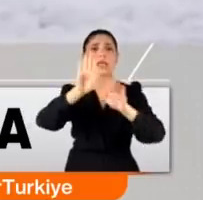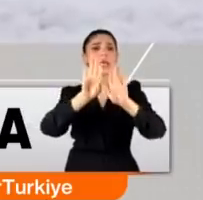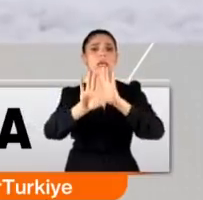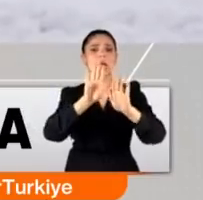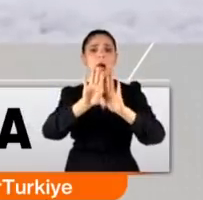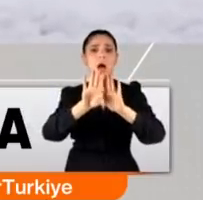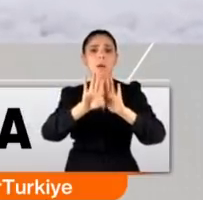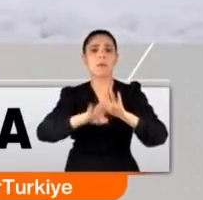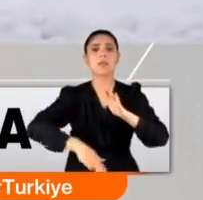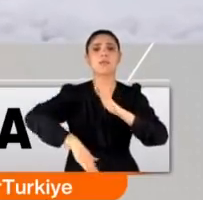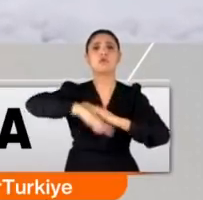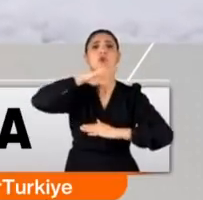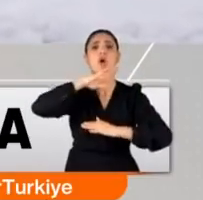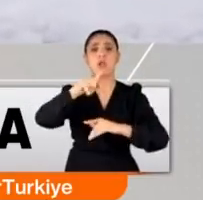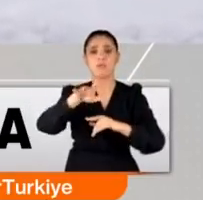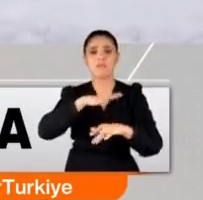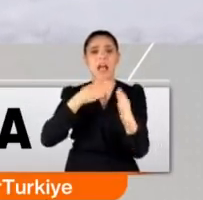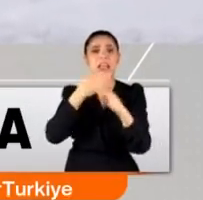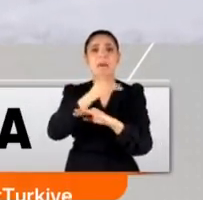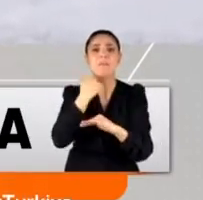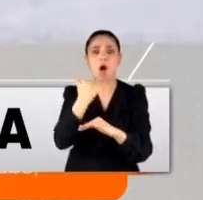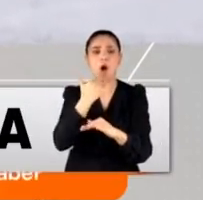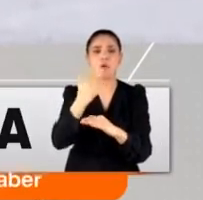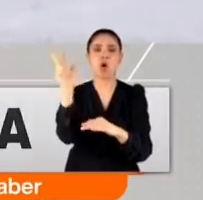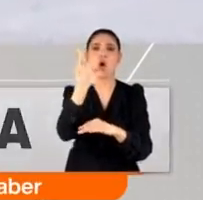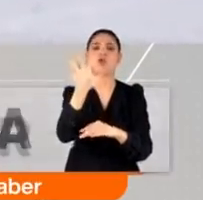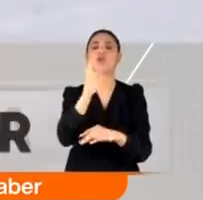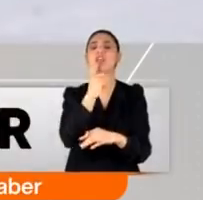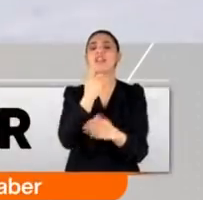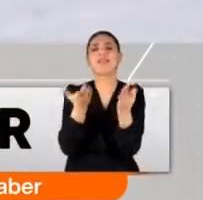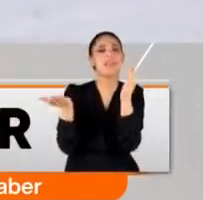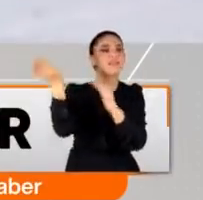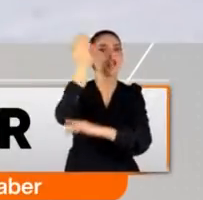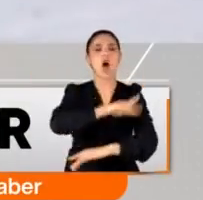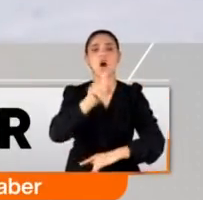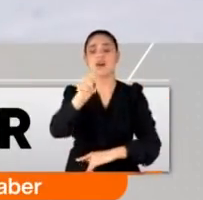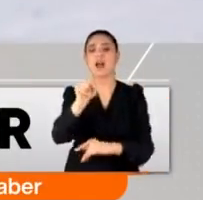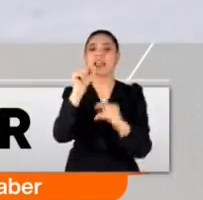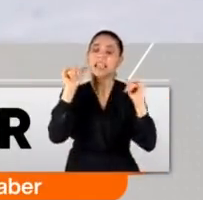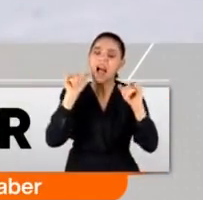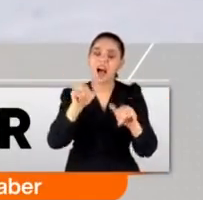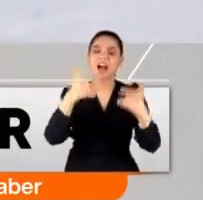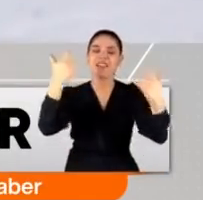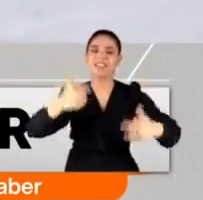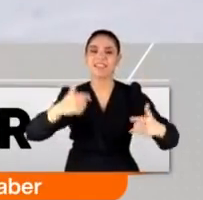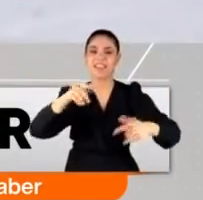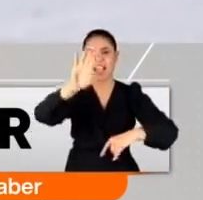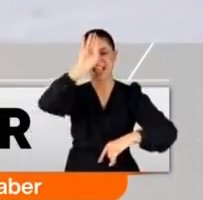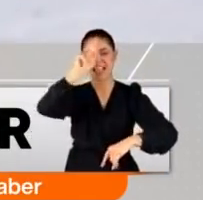neredeyse yarıya kadar kapanmıştı. Aradan 34 yıl geçti, 34 yıl sonra aynı yerde